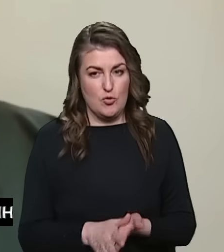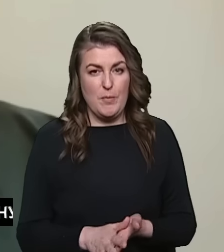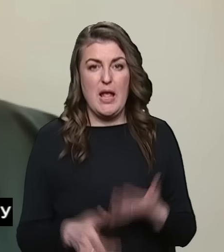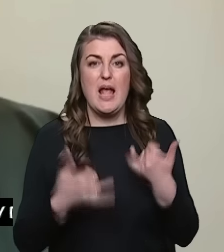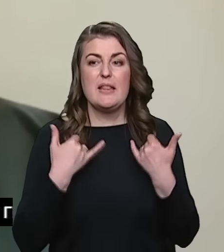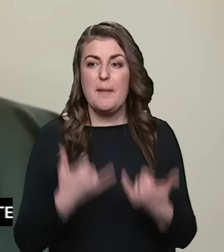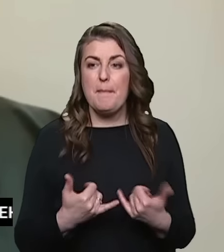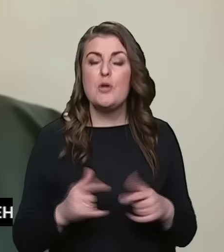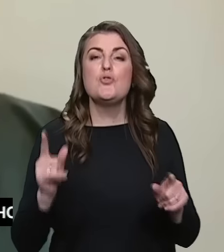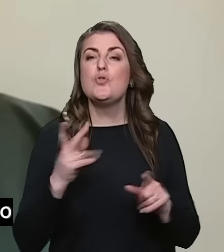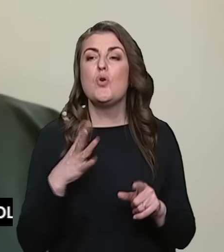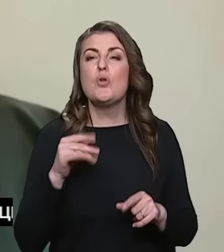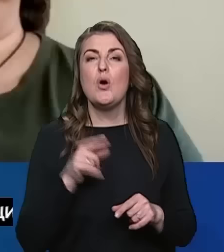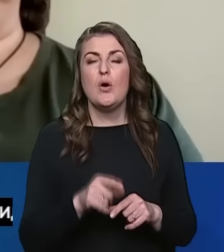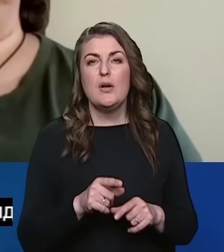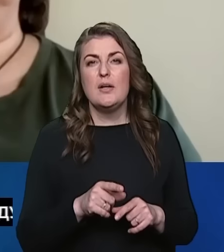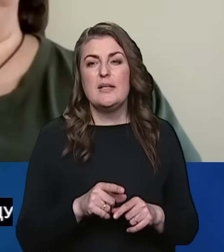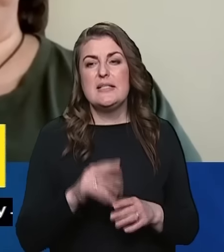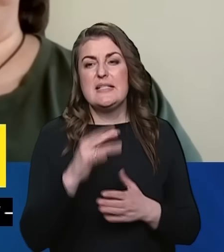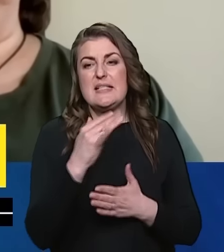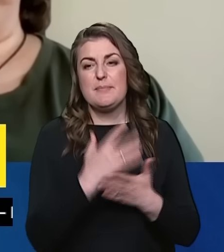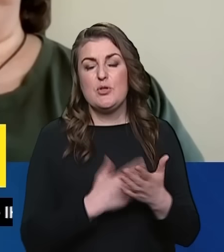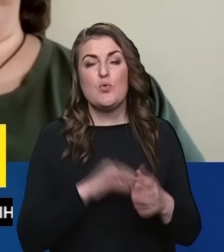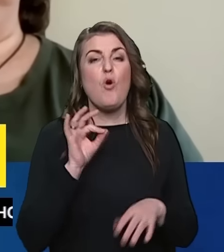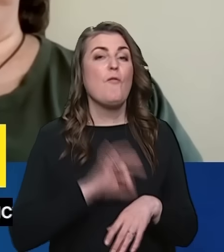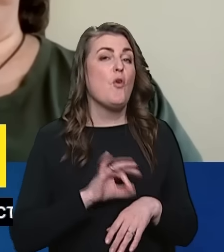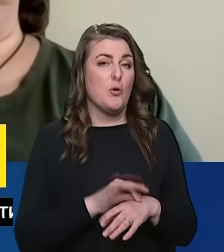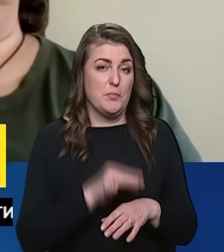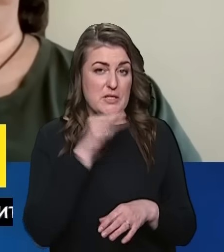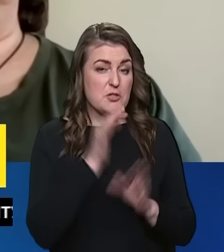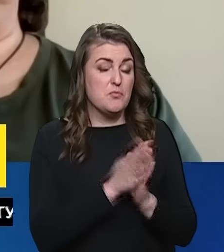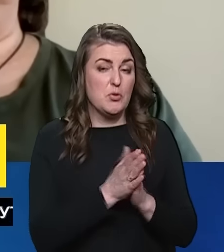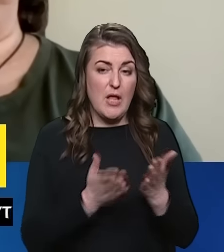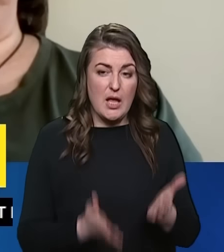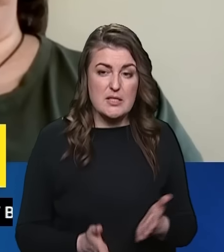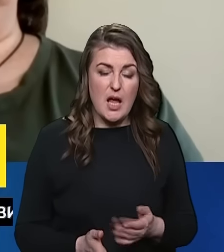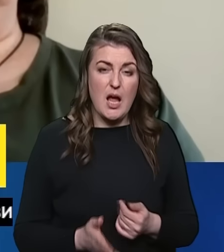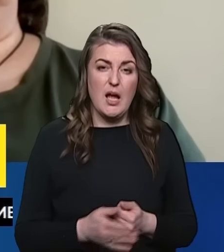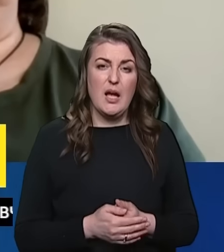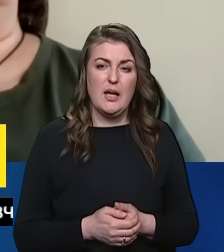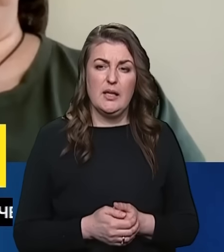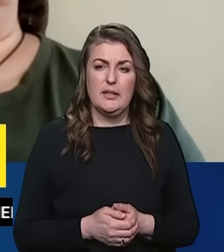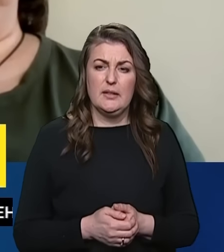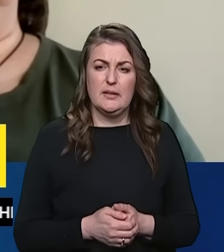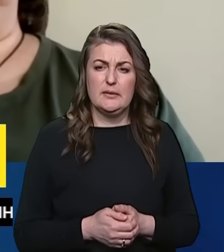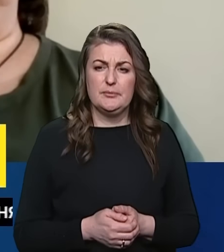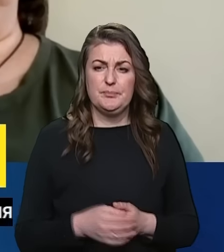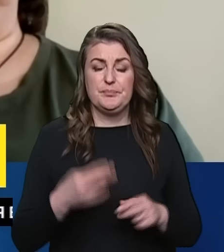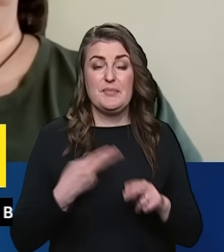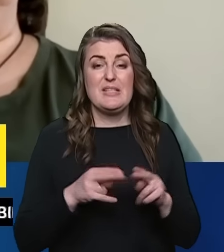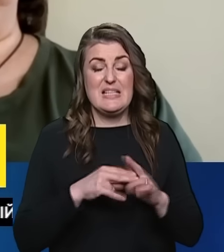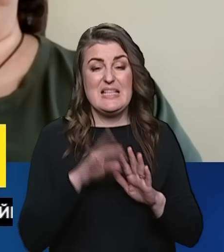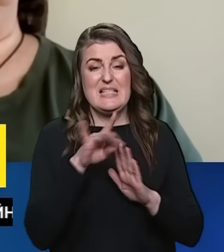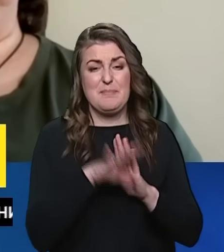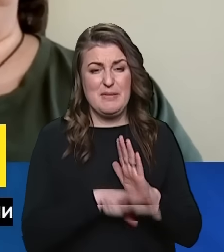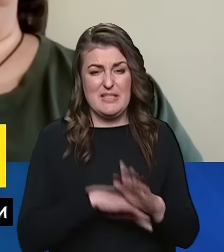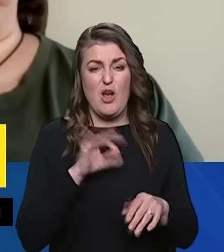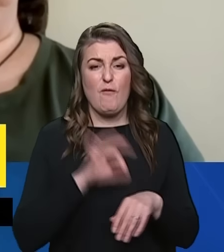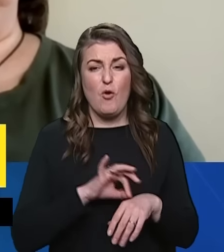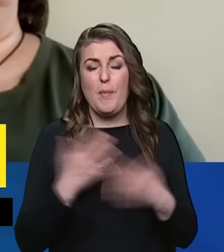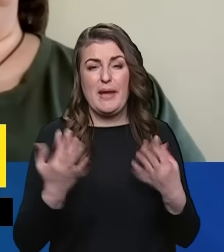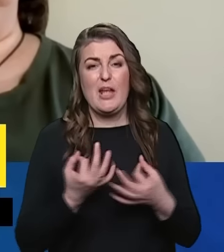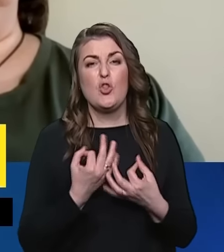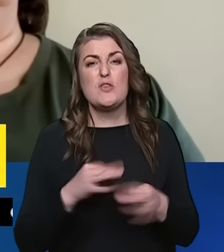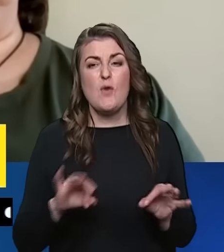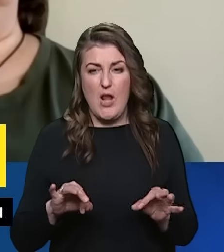Тепер щодо списку хвороб. Скажіть, будь ласка, ось ці списки хвороб, які